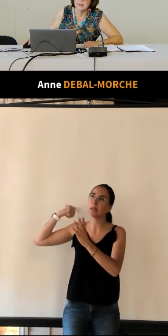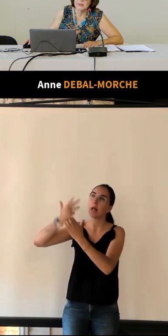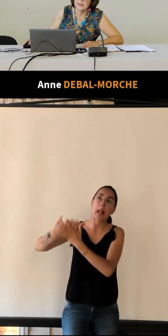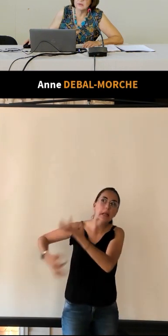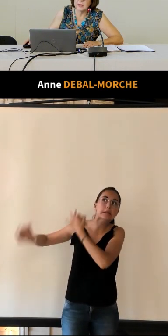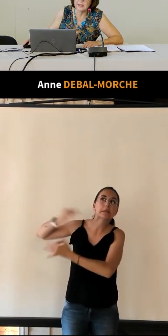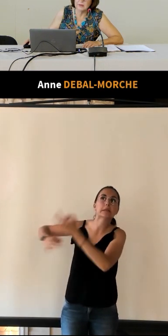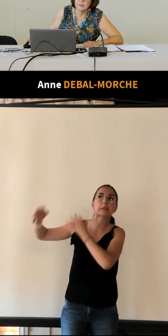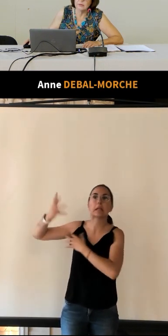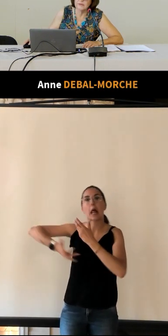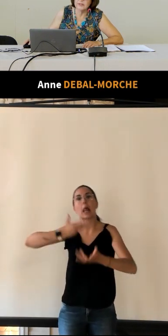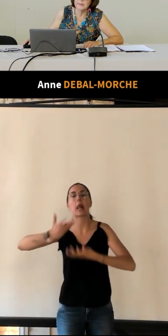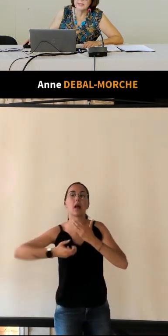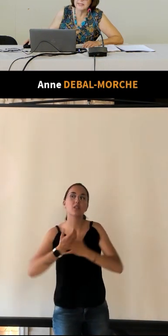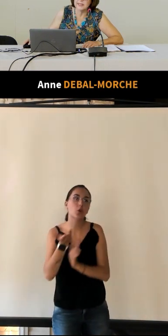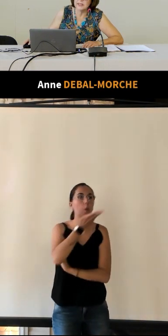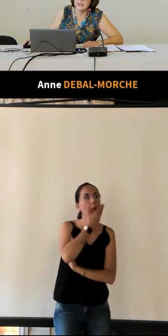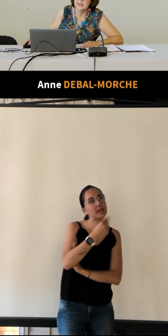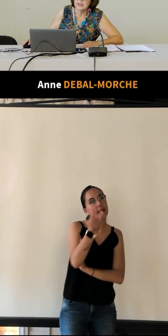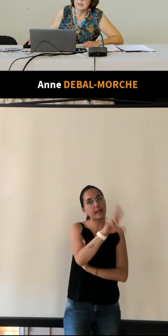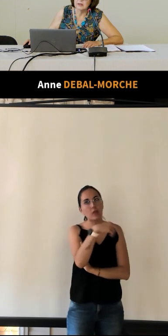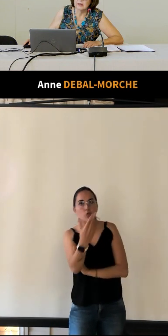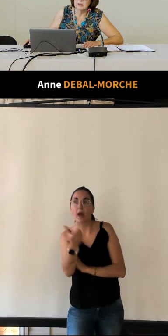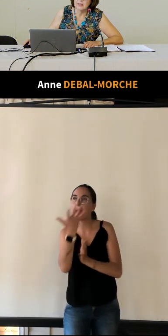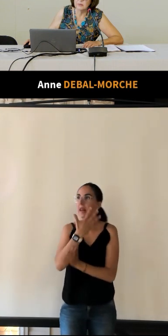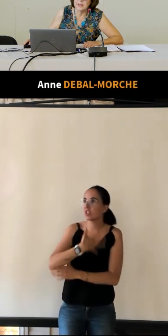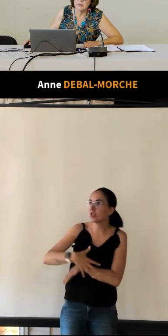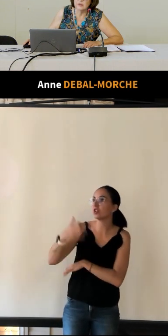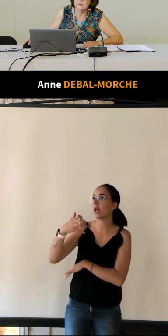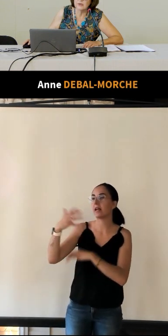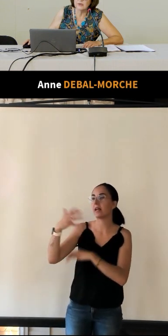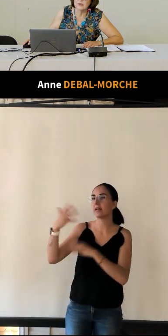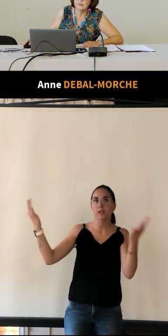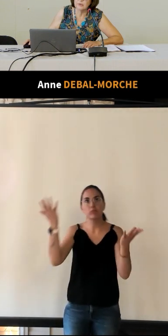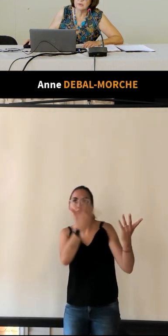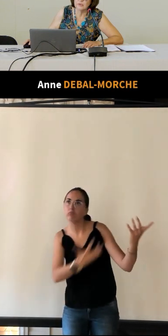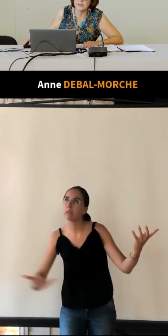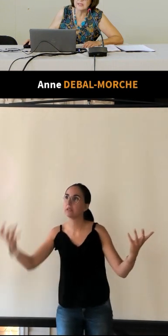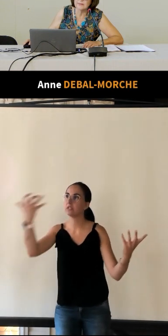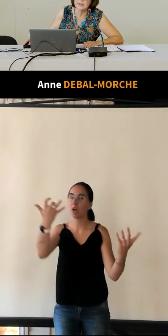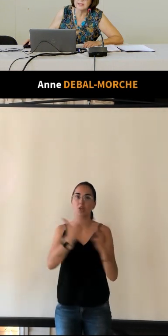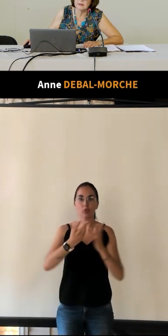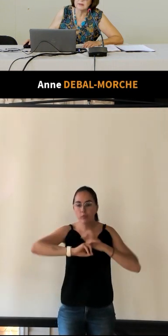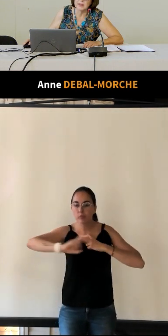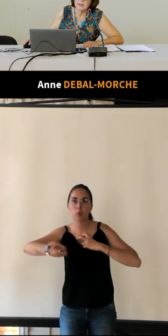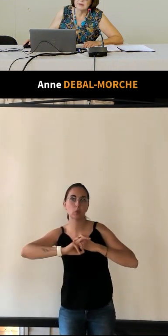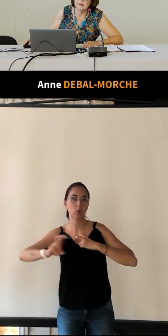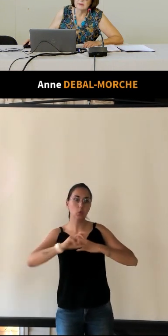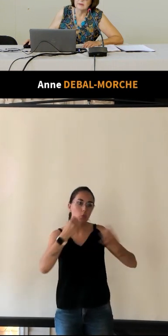naturelles donc une vie de paysage les moyens de locomotion pour le tourisme là